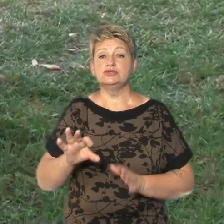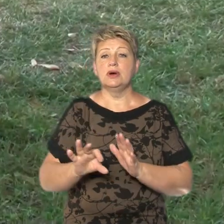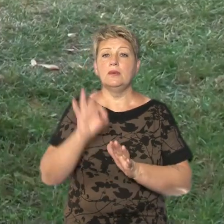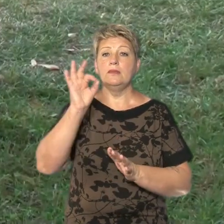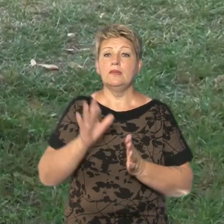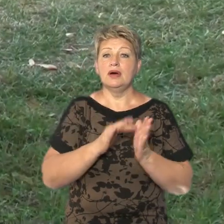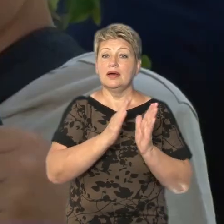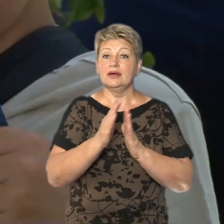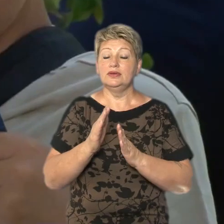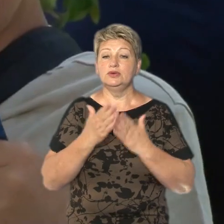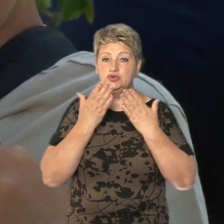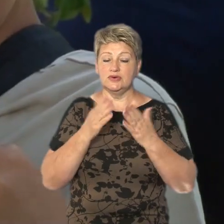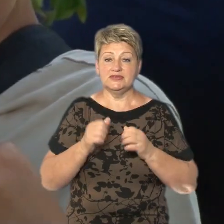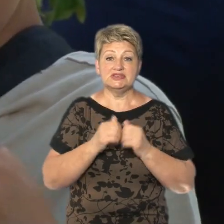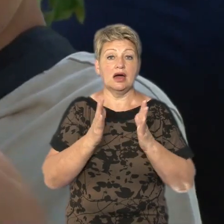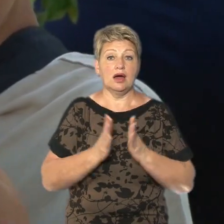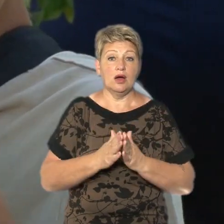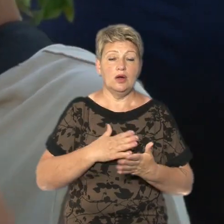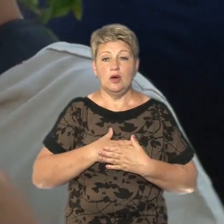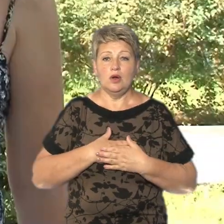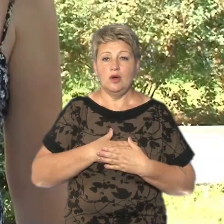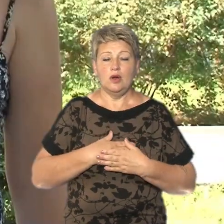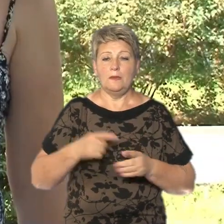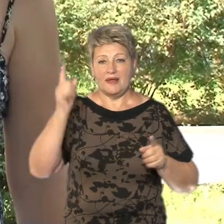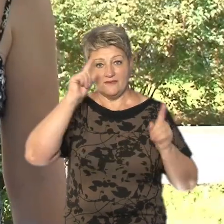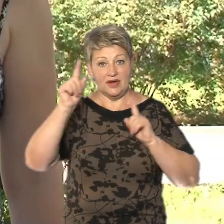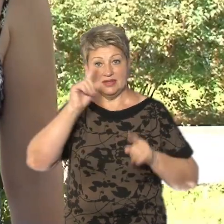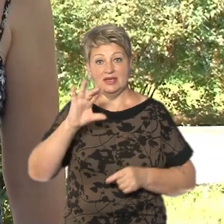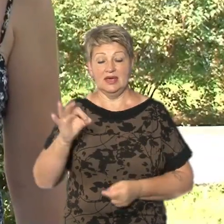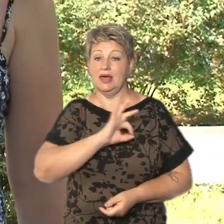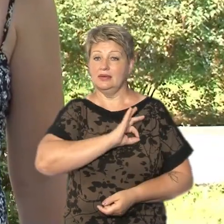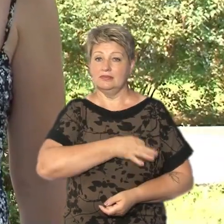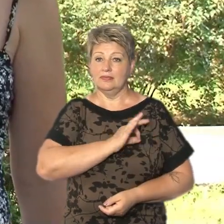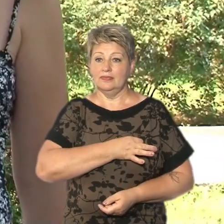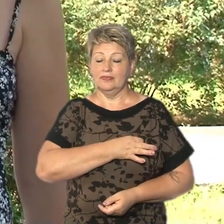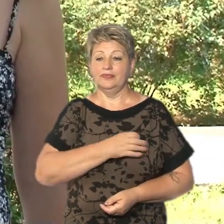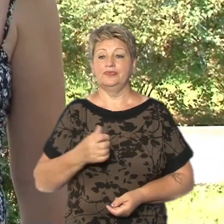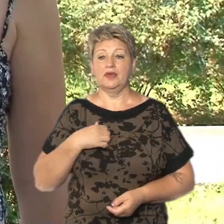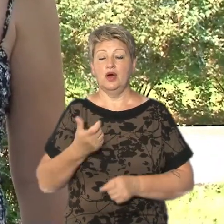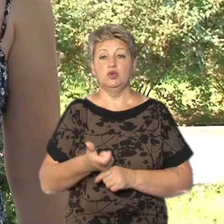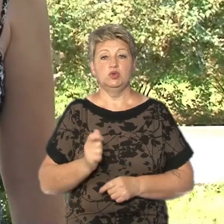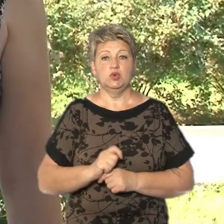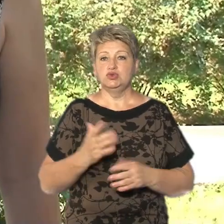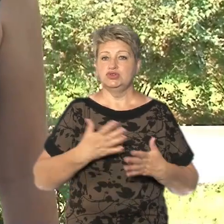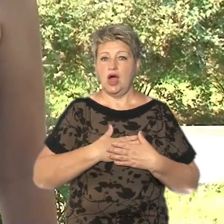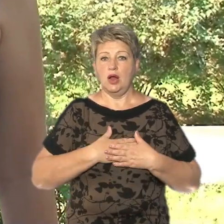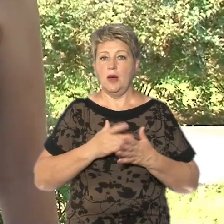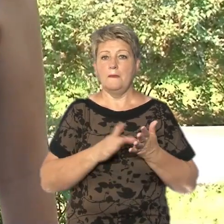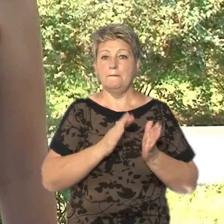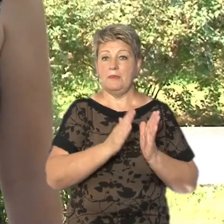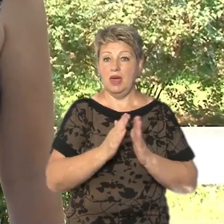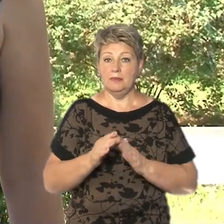читання. Каже, загалом полюбляє детективи та фантастику. Я дуже люблю темного логда. Правда, в бібліотеці